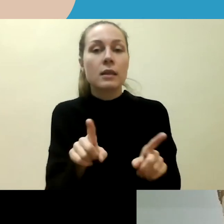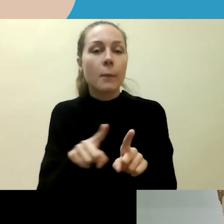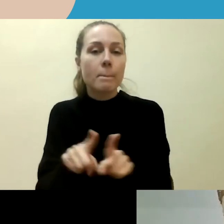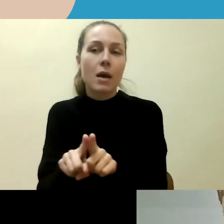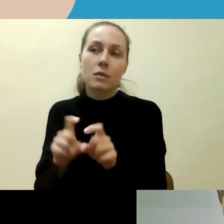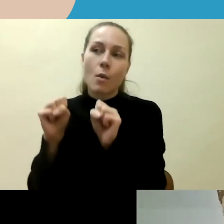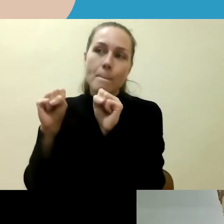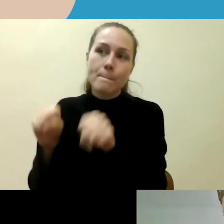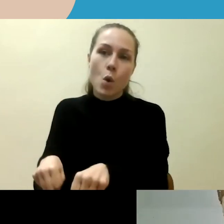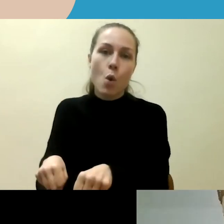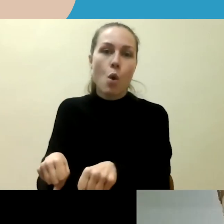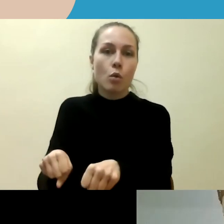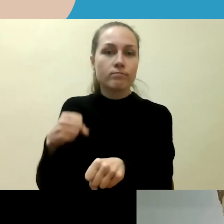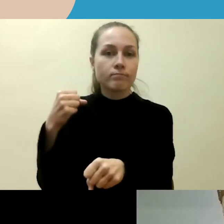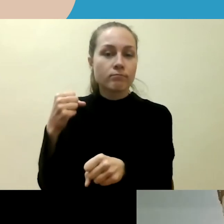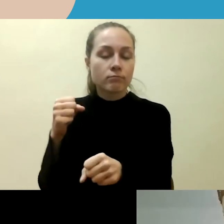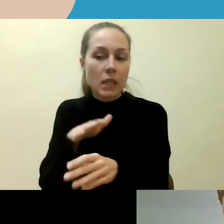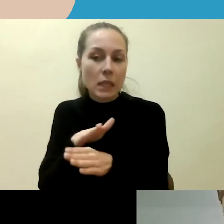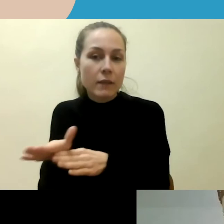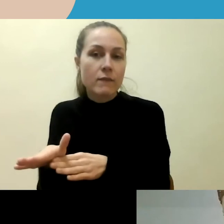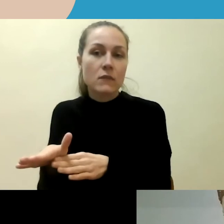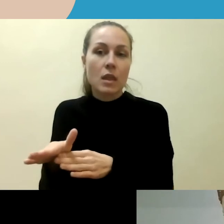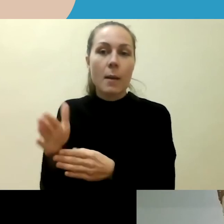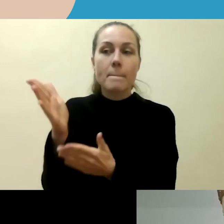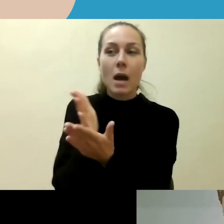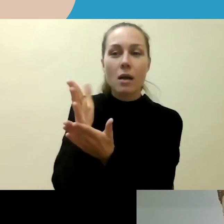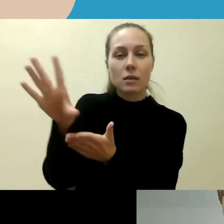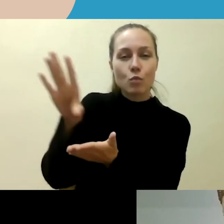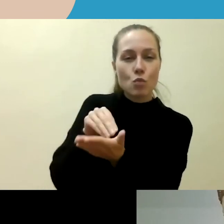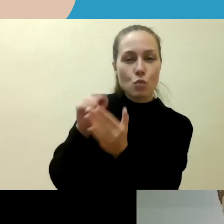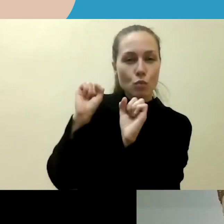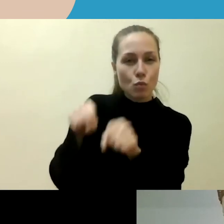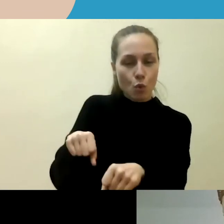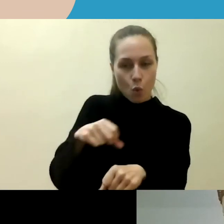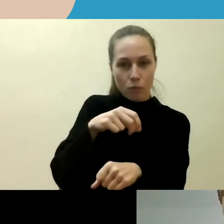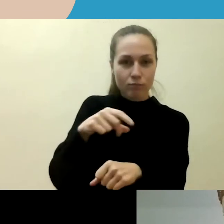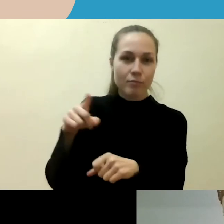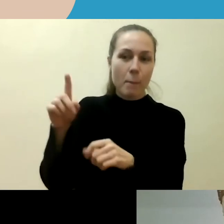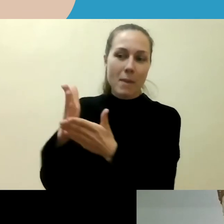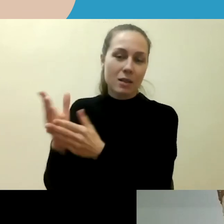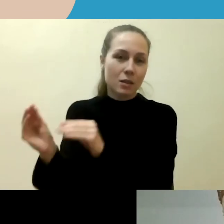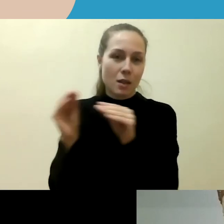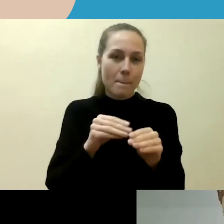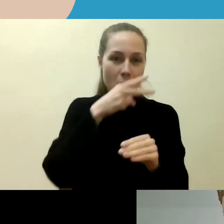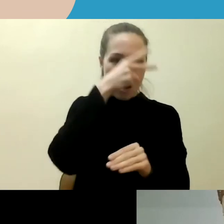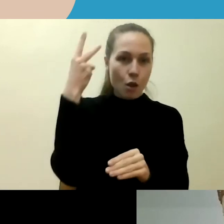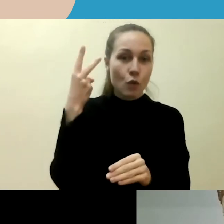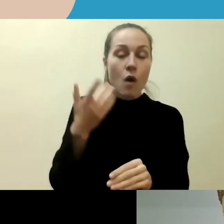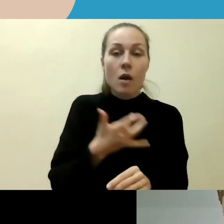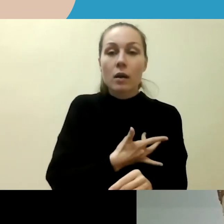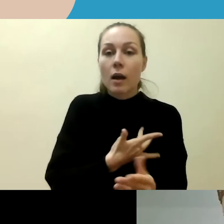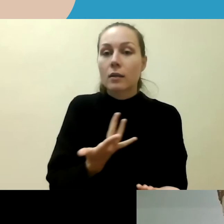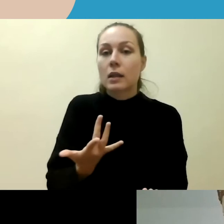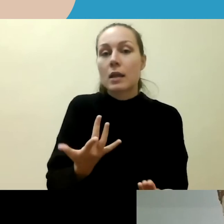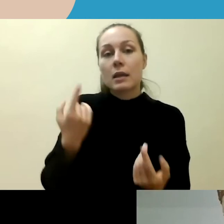galime įgyvendinti, kurių patirtimi galima pasinaudoti čia Lietuvoje. Nes matyti, na, ne viską galbūt ką pritaikytum